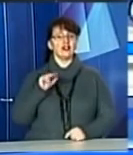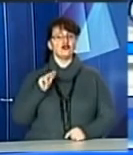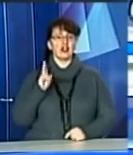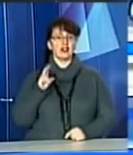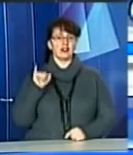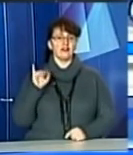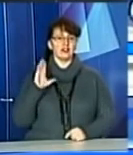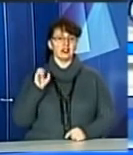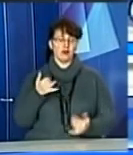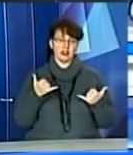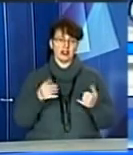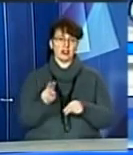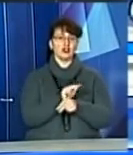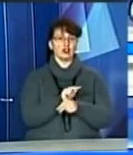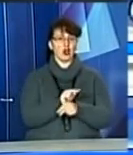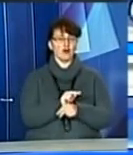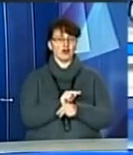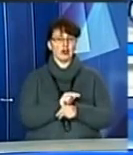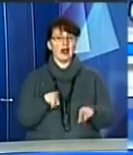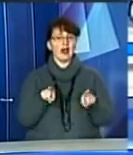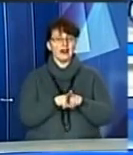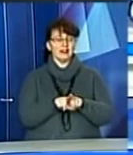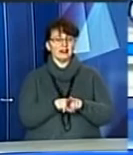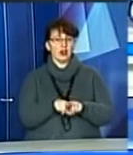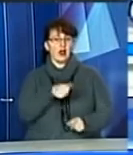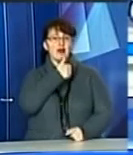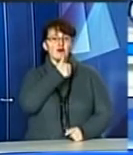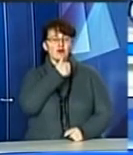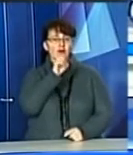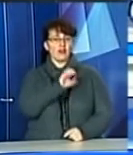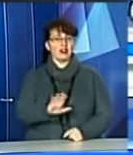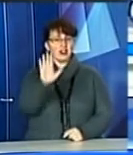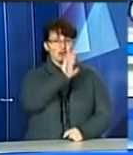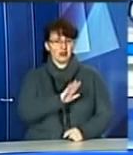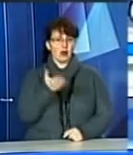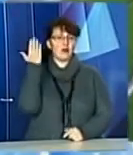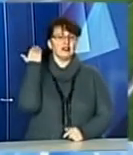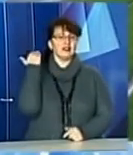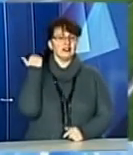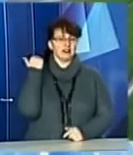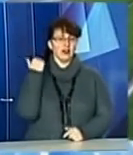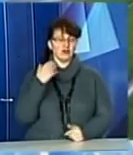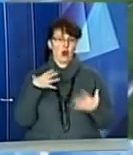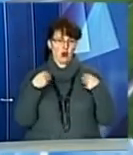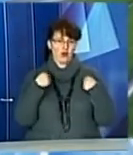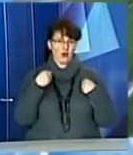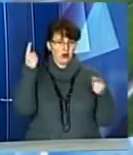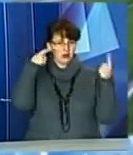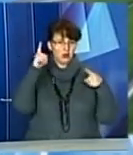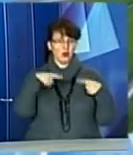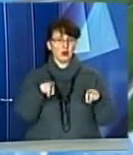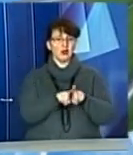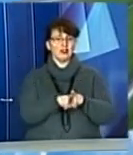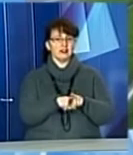перебуває на реконструкції. Таку технологію в країнах Європи використовують досить давно. У Львові над втіленням такої ідеї